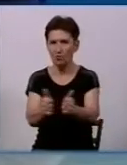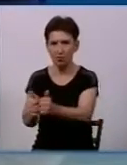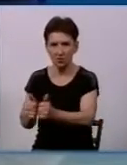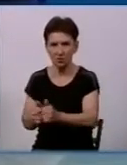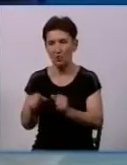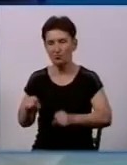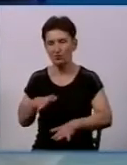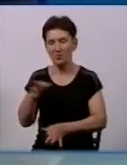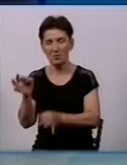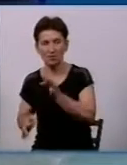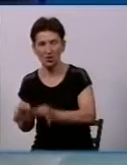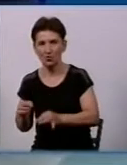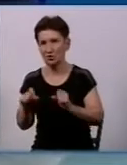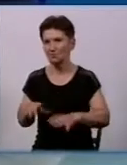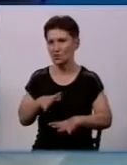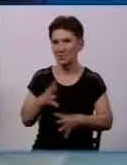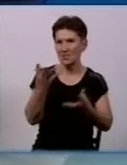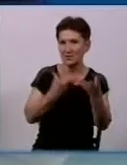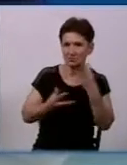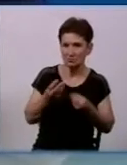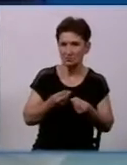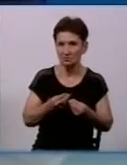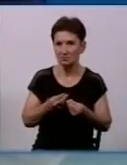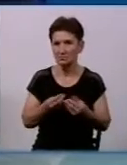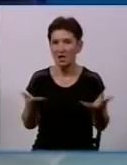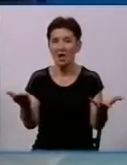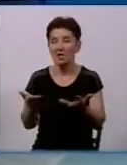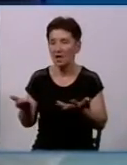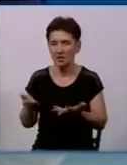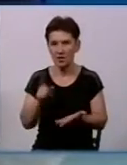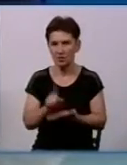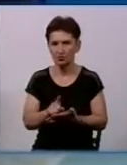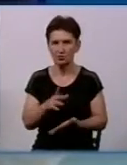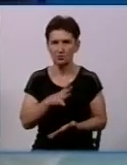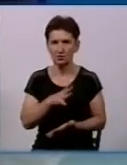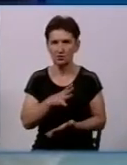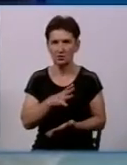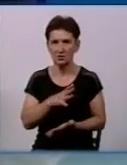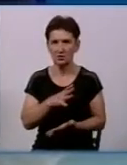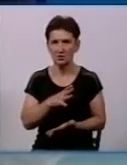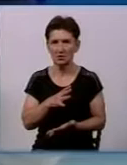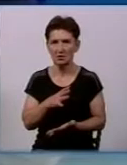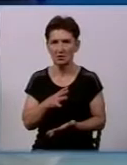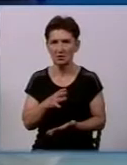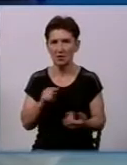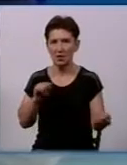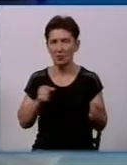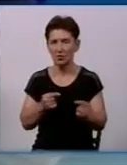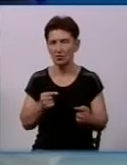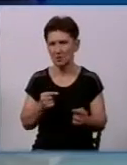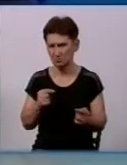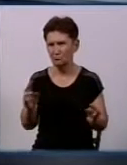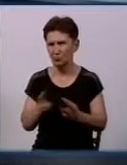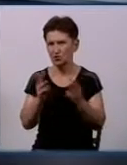природна, може бути штучна на якомусь об'єкті, який мав би мати такі джерела зовнішнього протипожежного водопостачання.